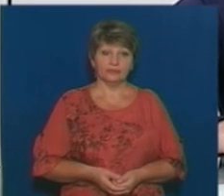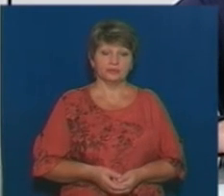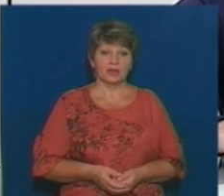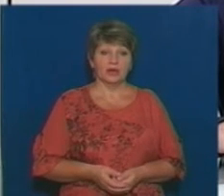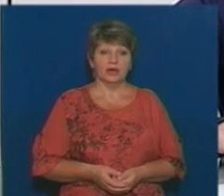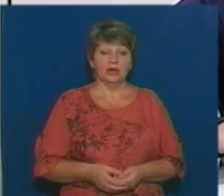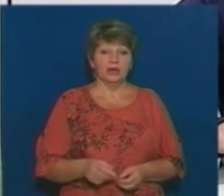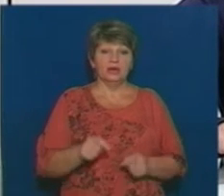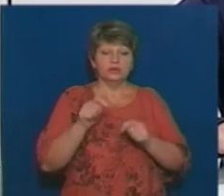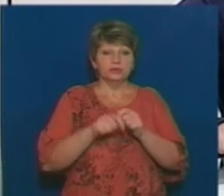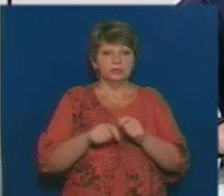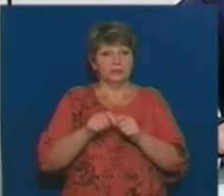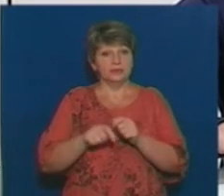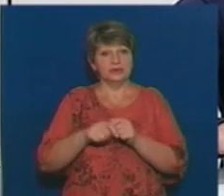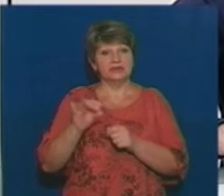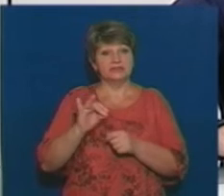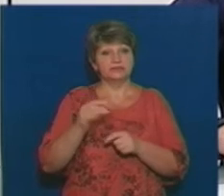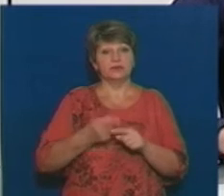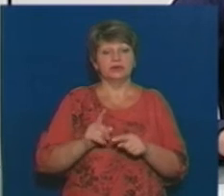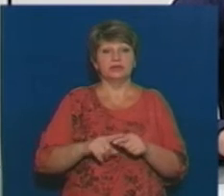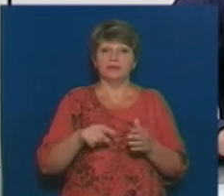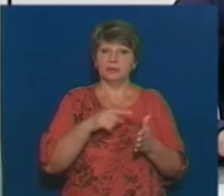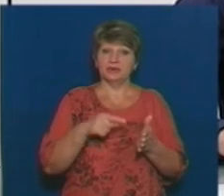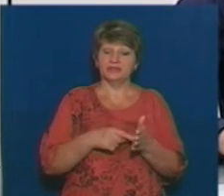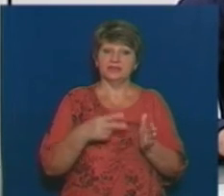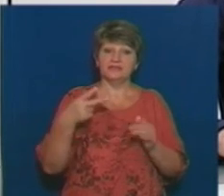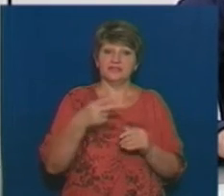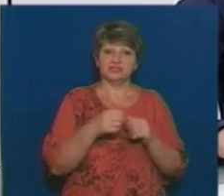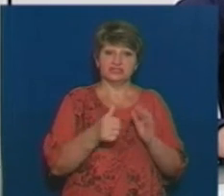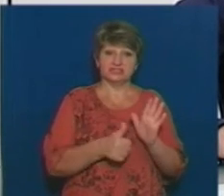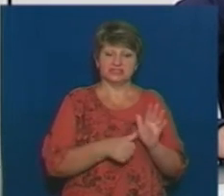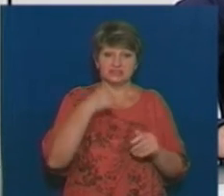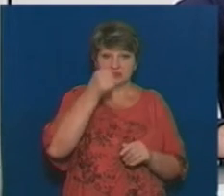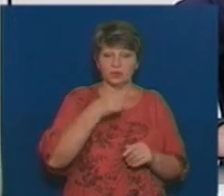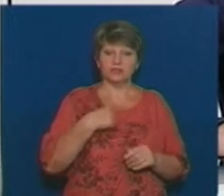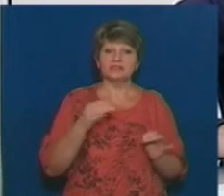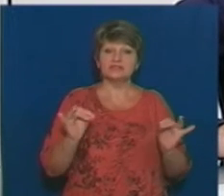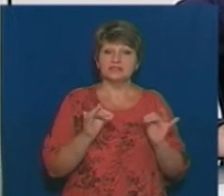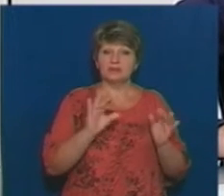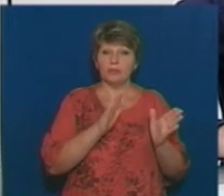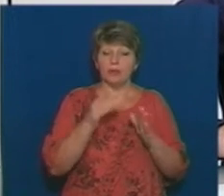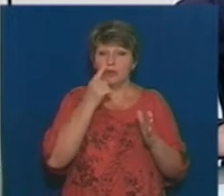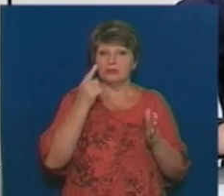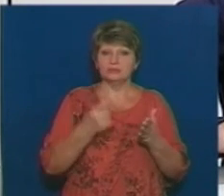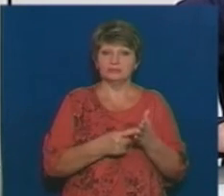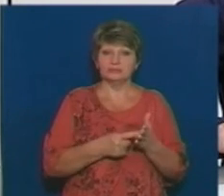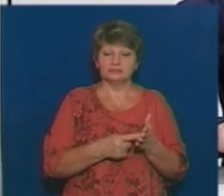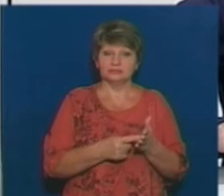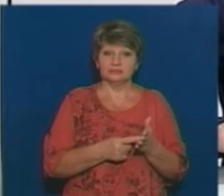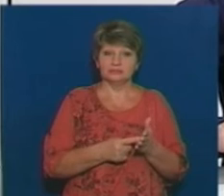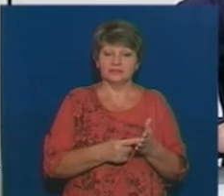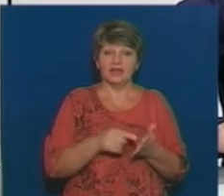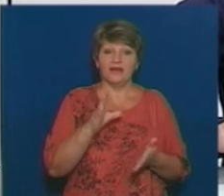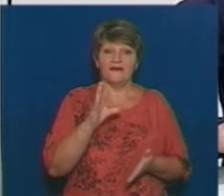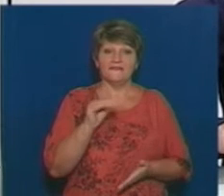Досліджуючи історію цього питання із 2016 року, нам вдалося ще один такий цікавий момент помітити у